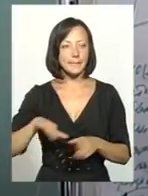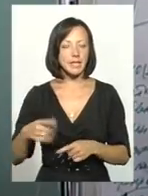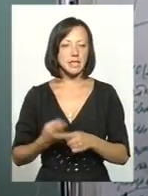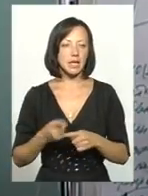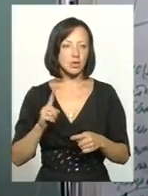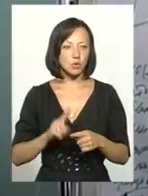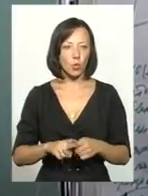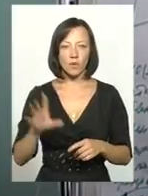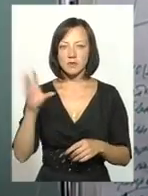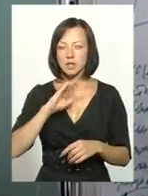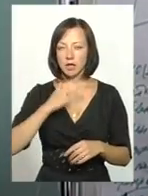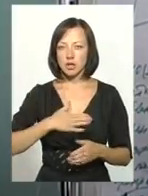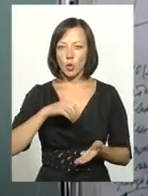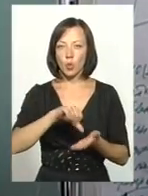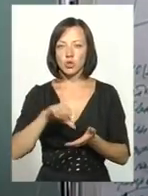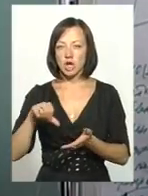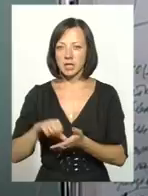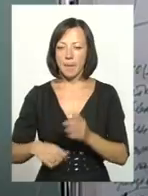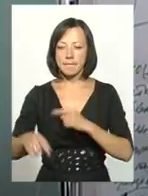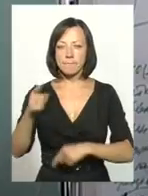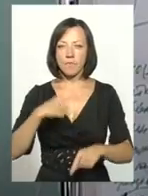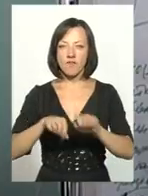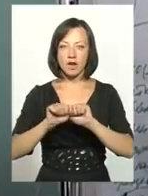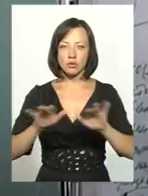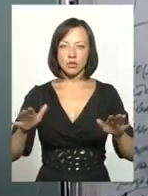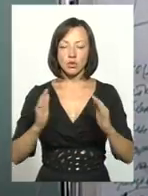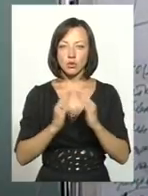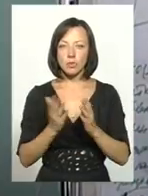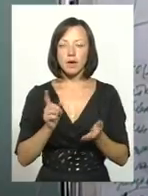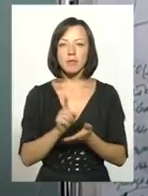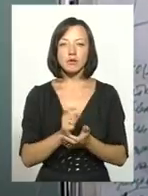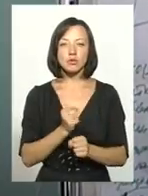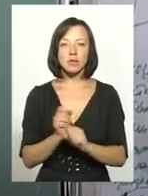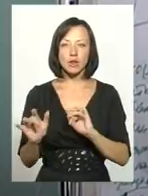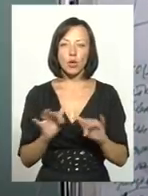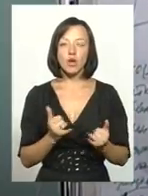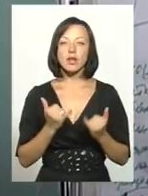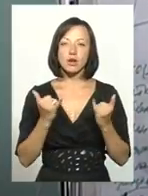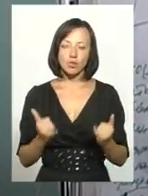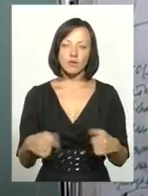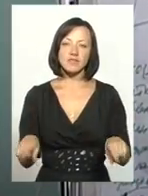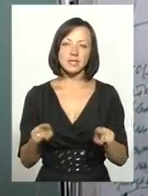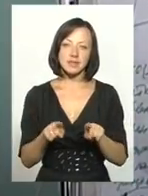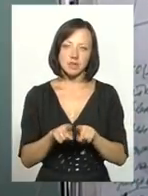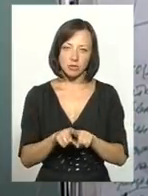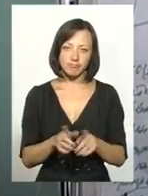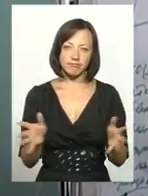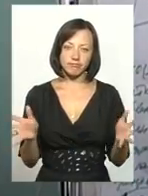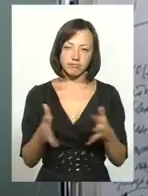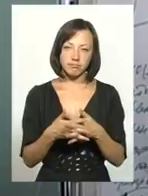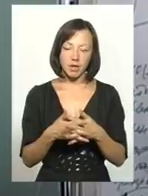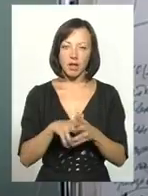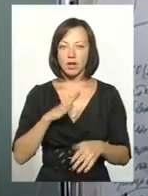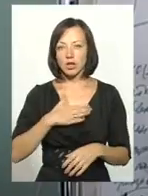як всі наші учасники повернуться додому, які мають зробити кроки для того, щоб інтегрувати